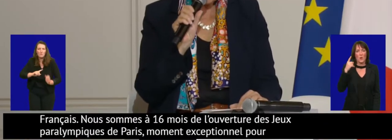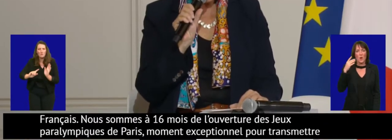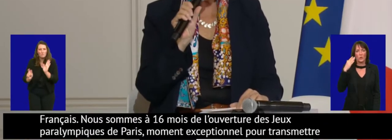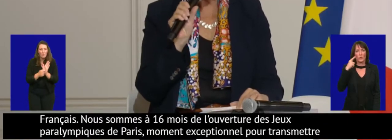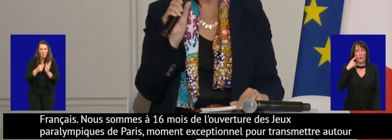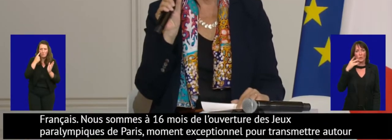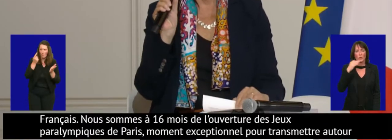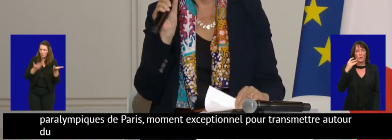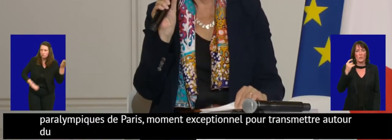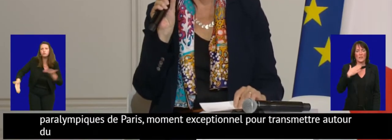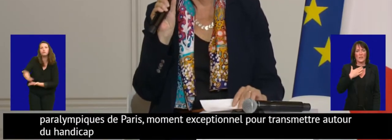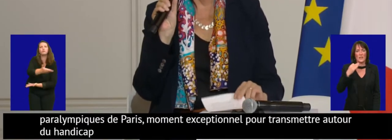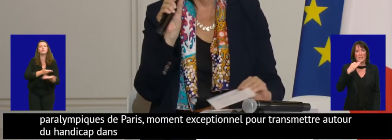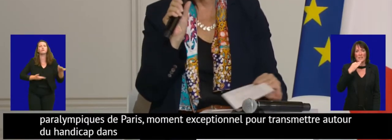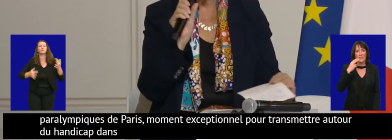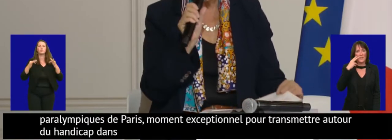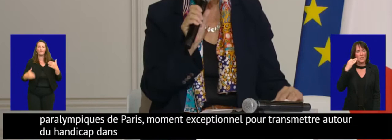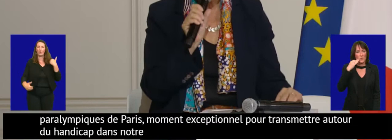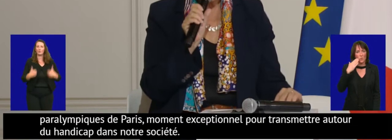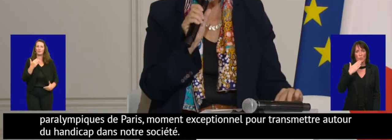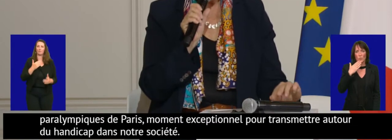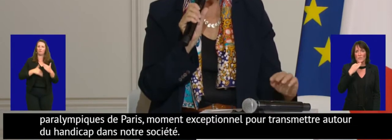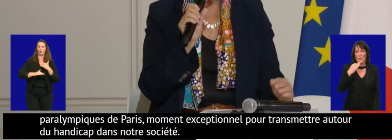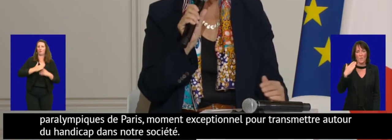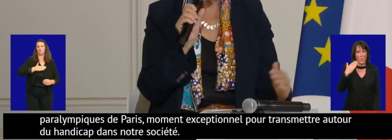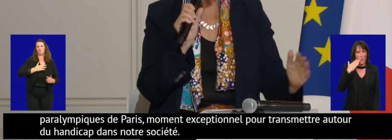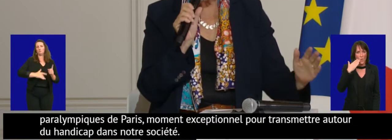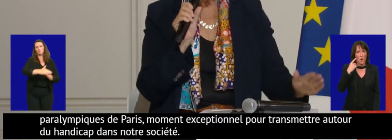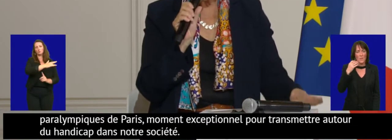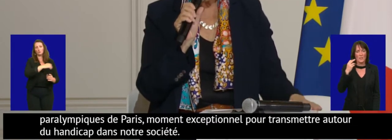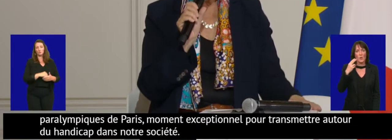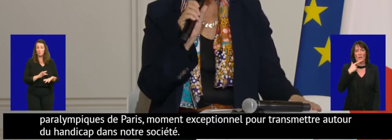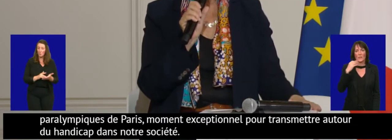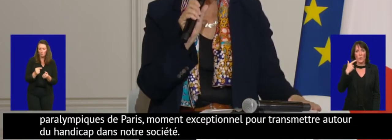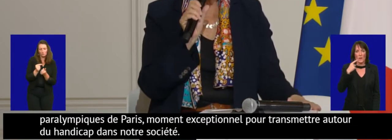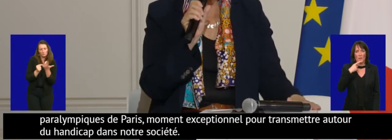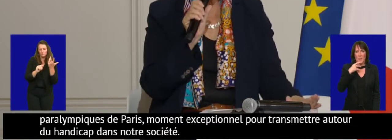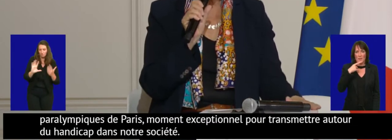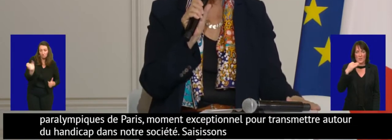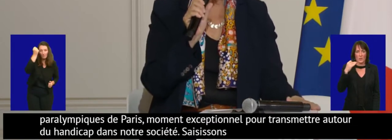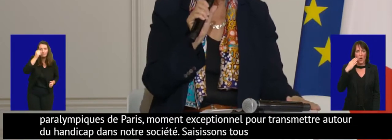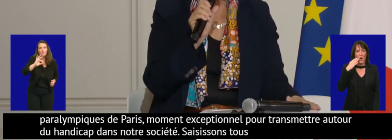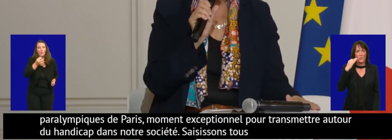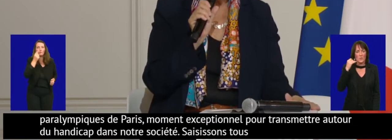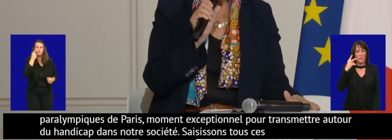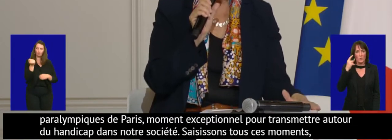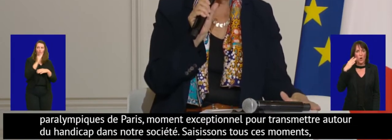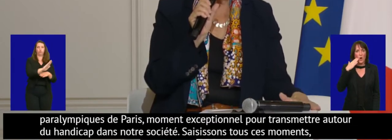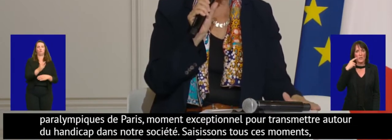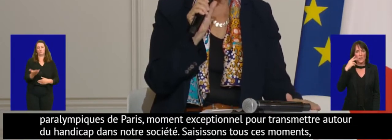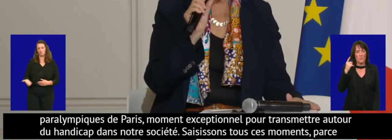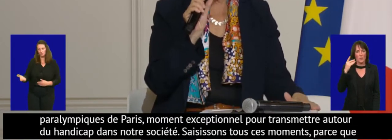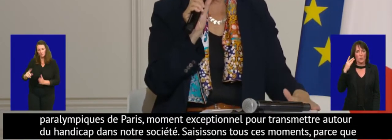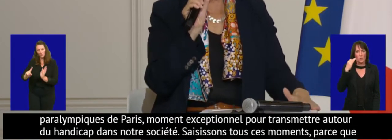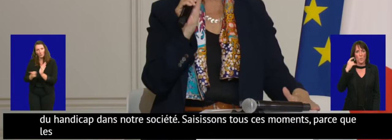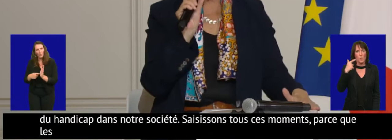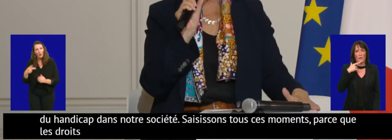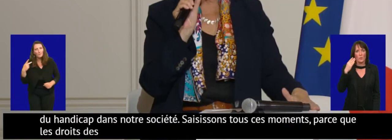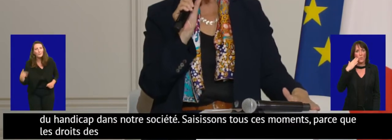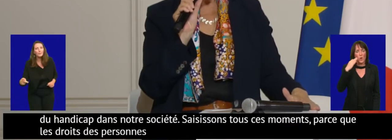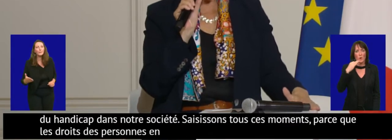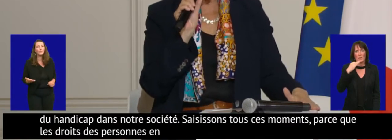Saisissons tous ces moments, parce que les droits des personnes en situation de handicap ne seront pleinement